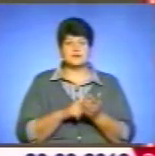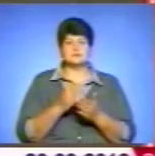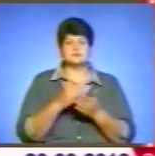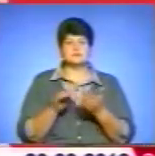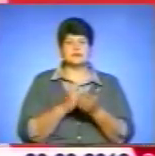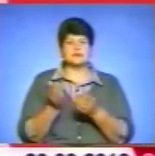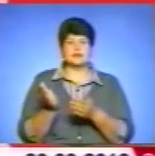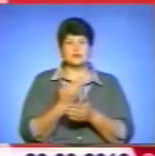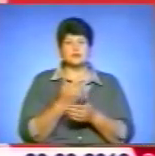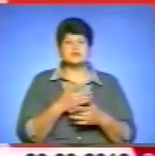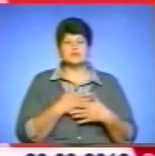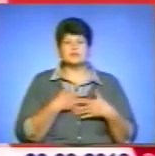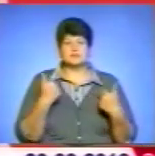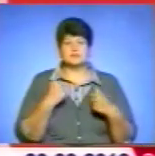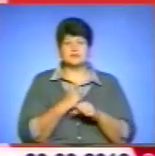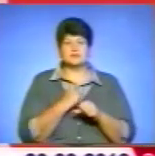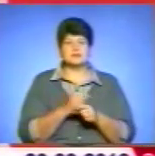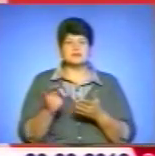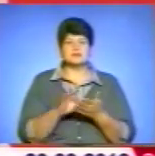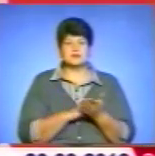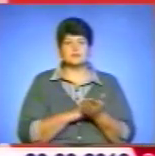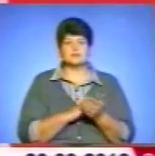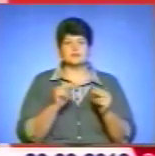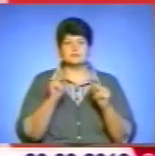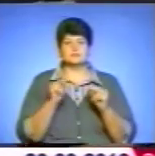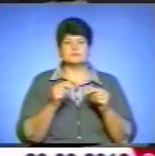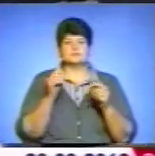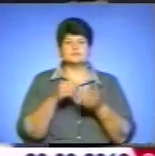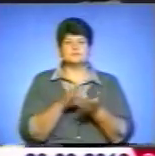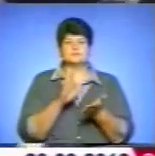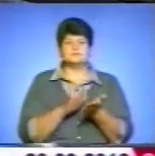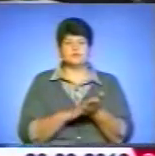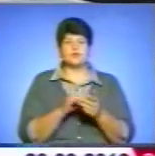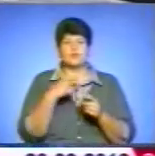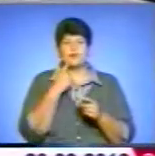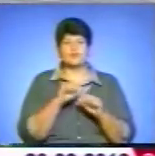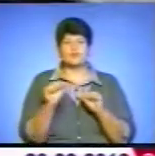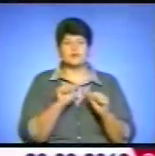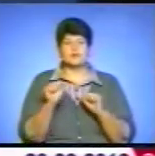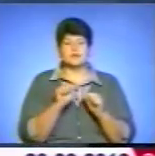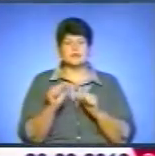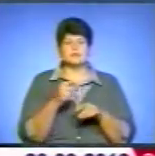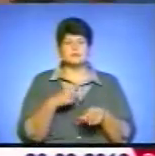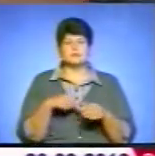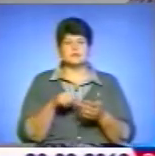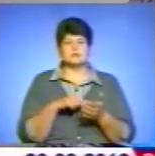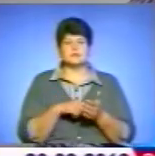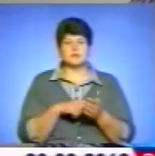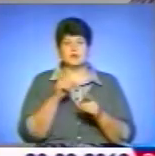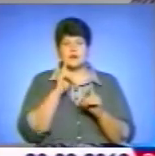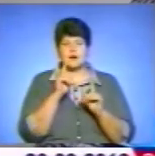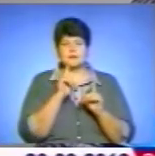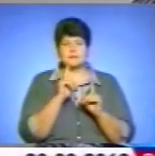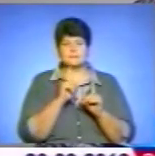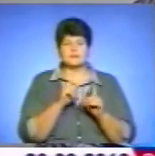погоджується неохоче. Відразу легалізовують рекламу, кажуть в управлінні стратегічного розвитку Тернопільської міської ради. Нагальна проблема